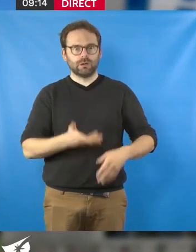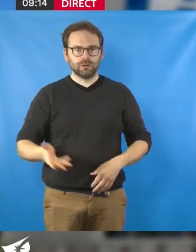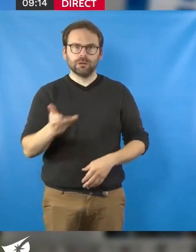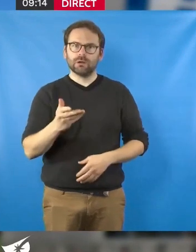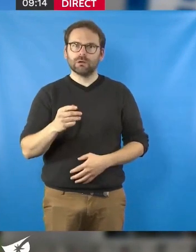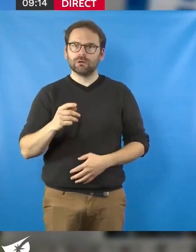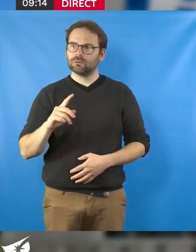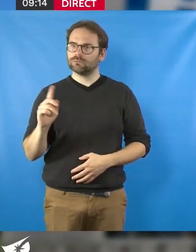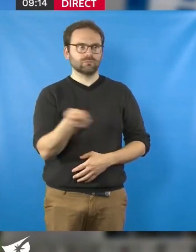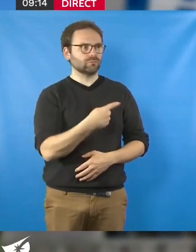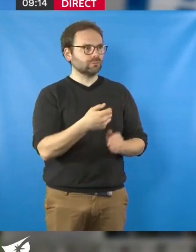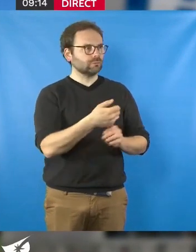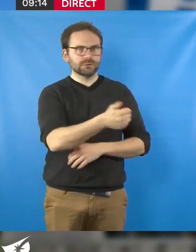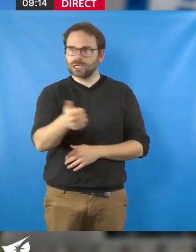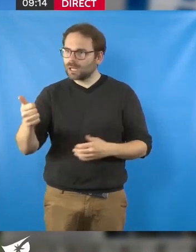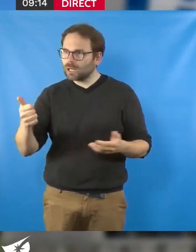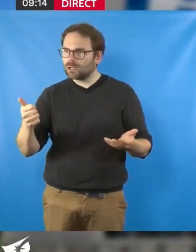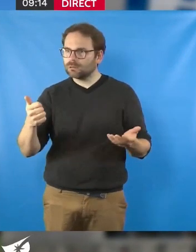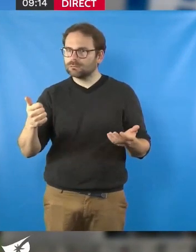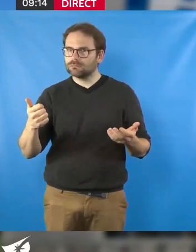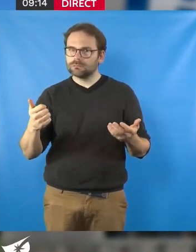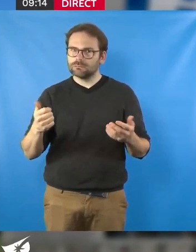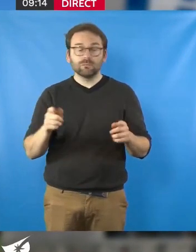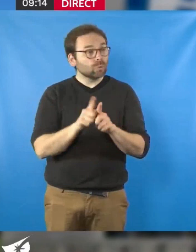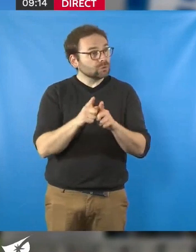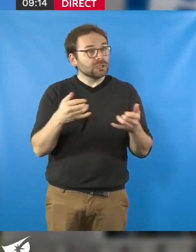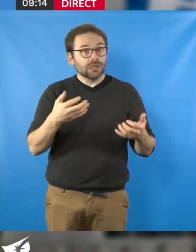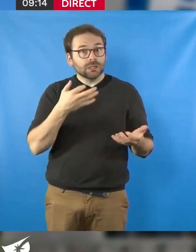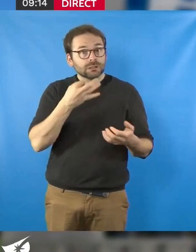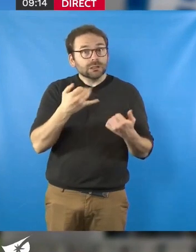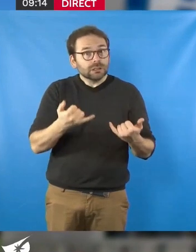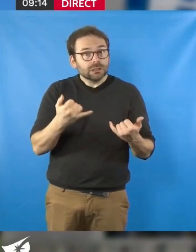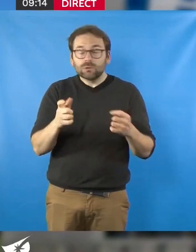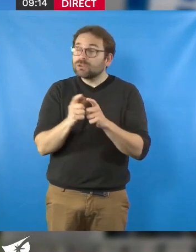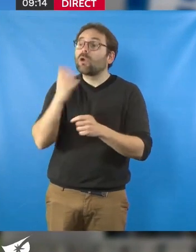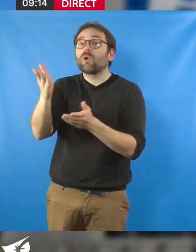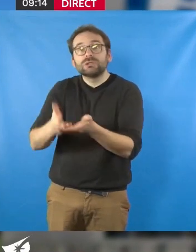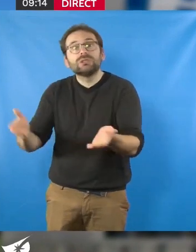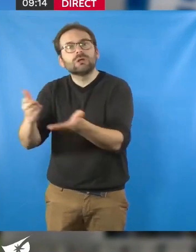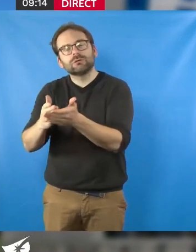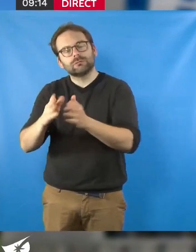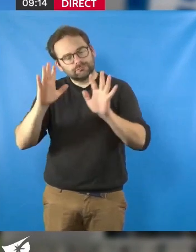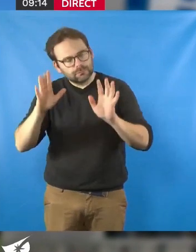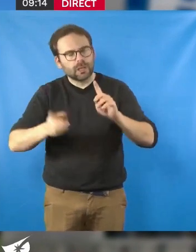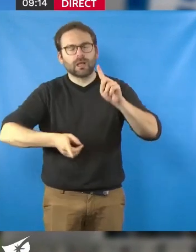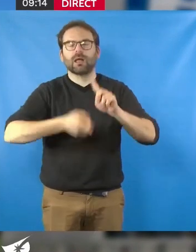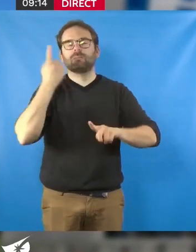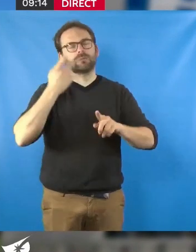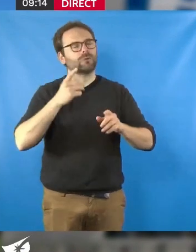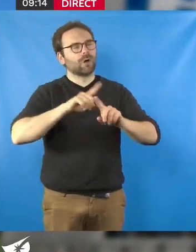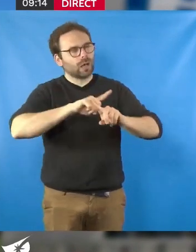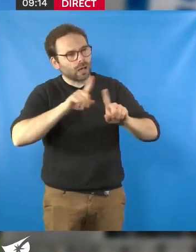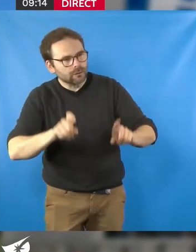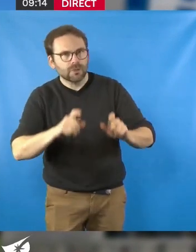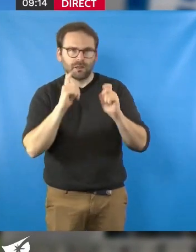nous sommes chacune et chacun, et avons dit ici, comme dans d'autres cadres, le respect que nous devions avoir et